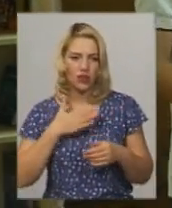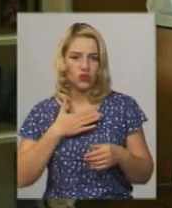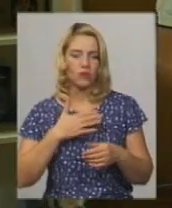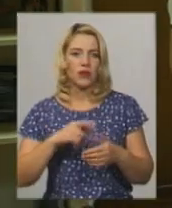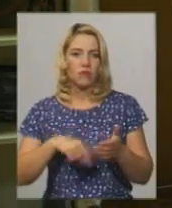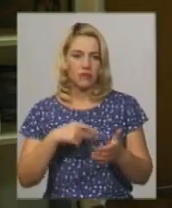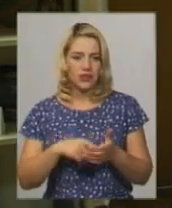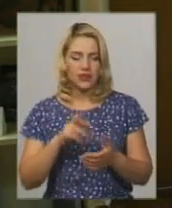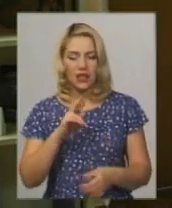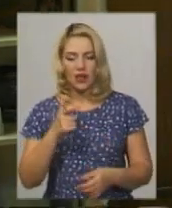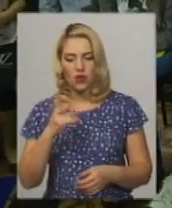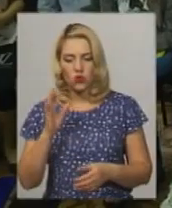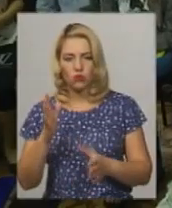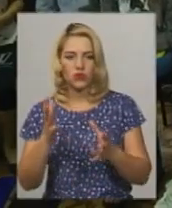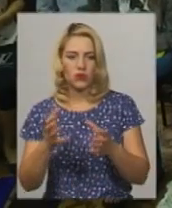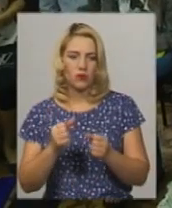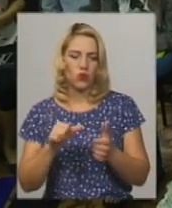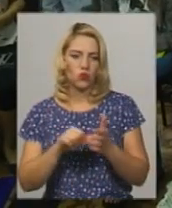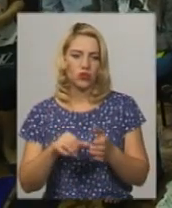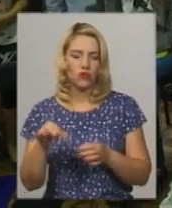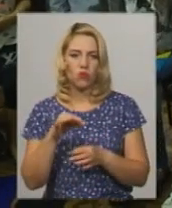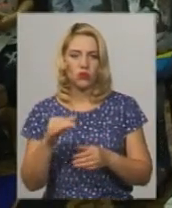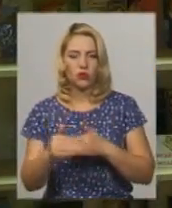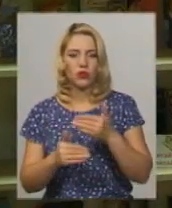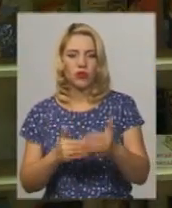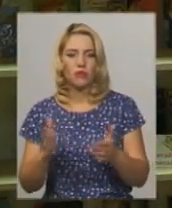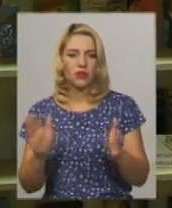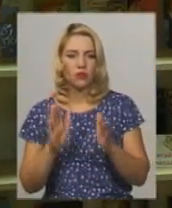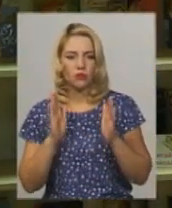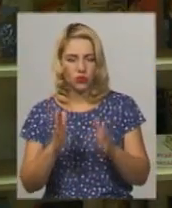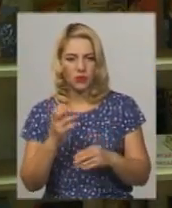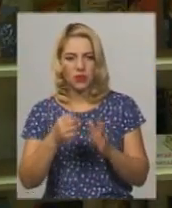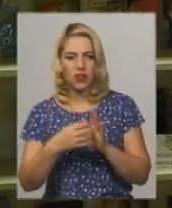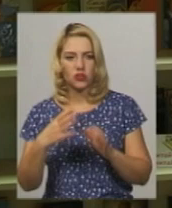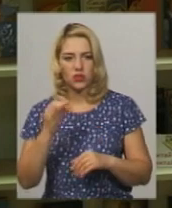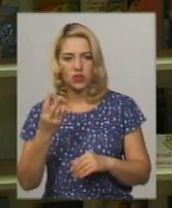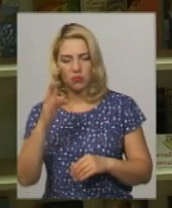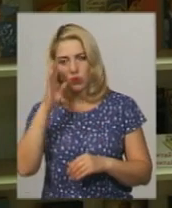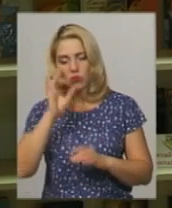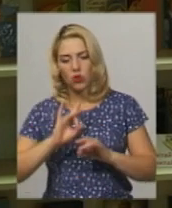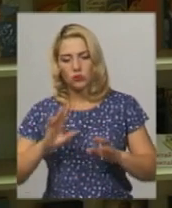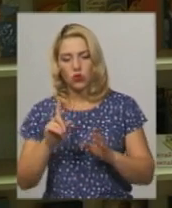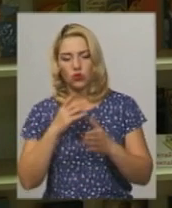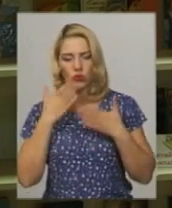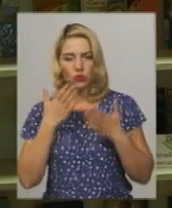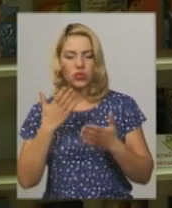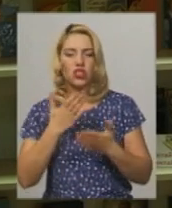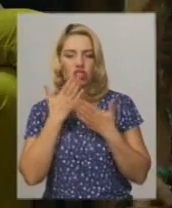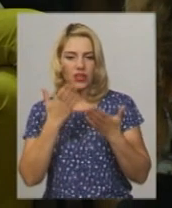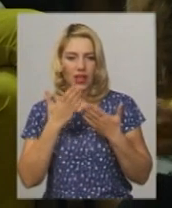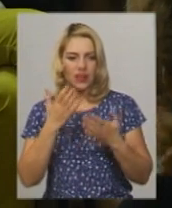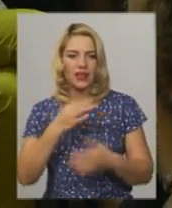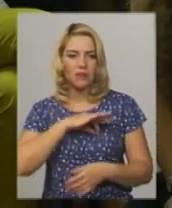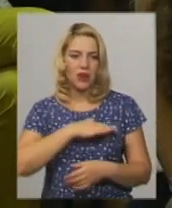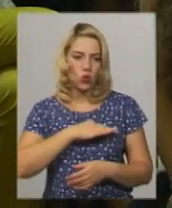Сергій Ягнюк візьме участь у обласному етапі, який відбудеться 15 серпня. Хлопець розповідає, любить читати фантастику та пригодницькі